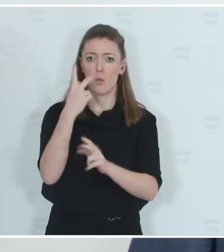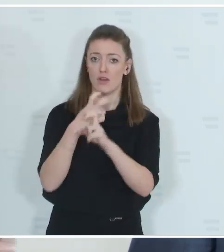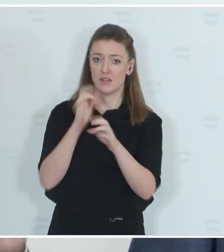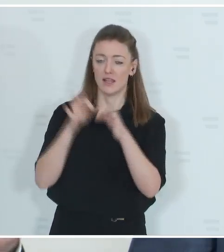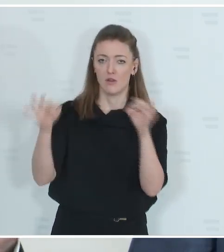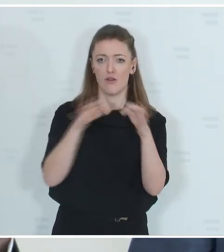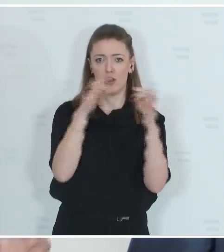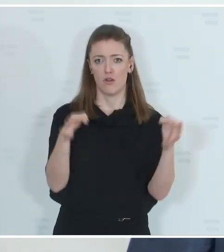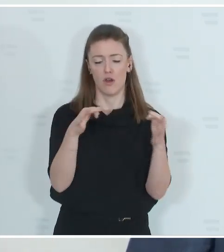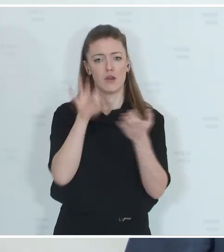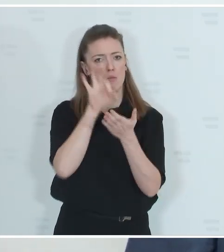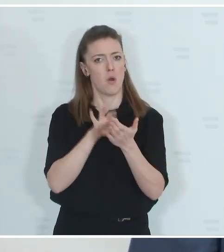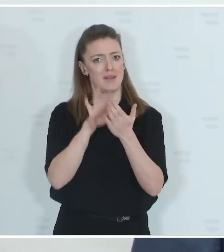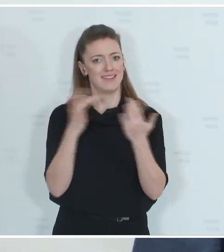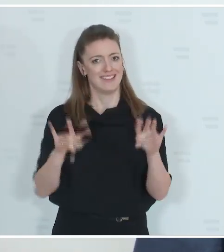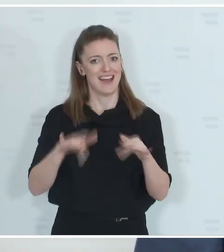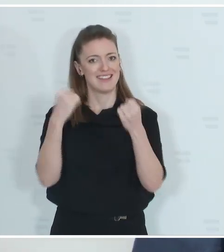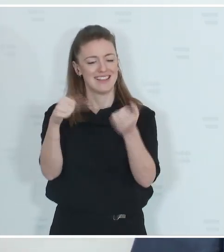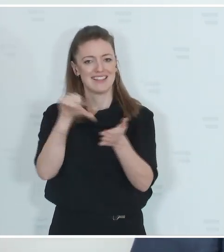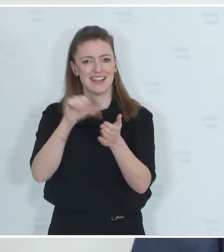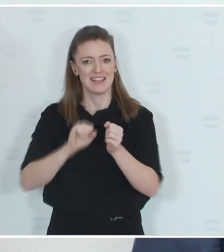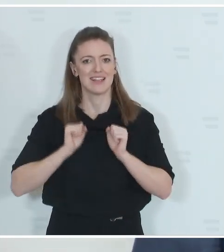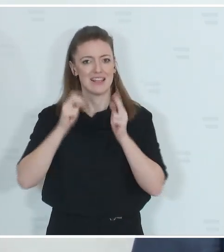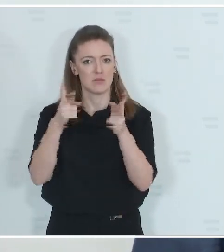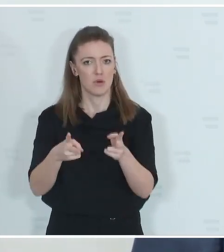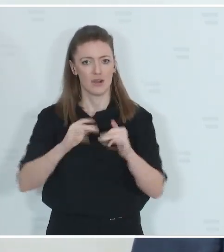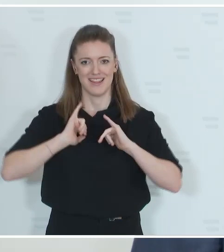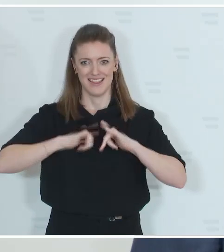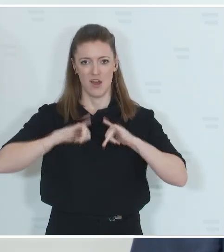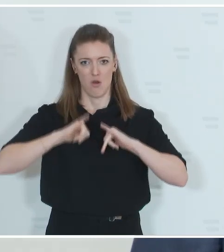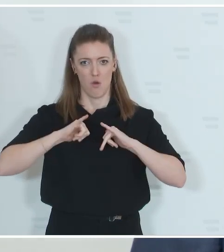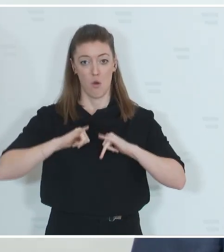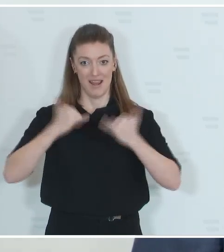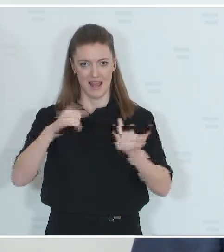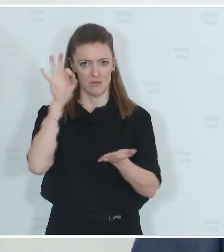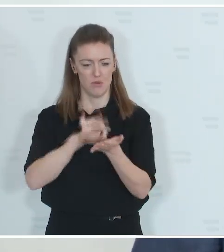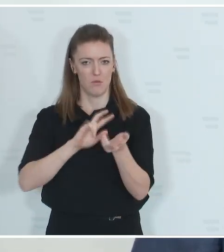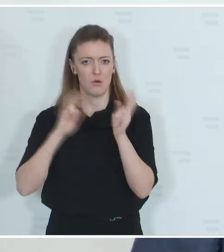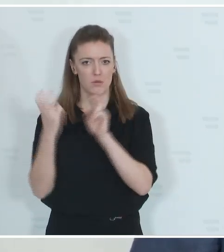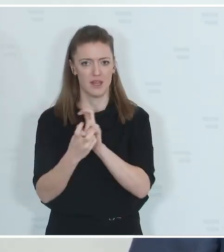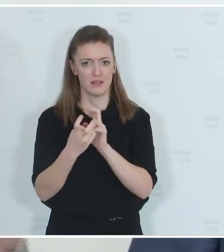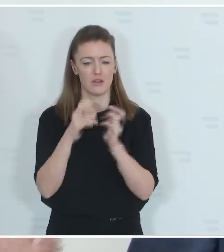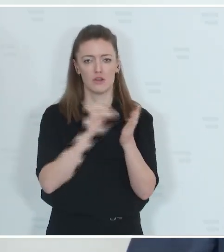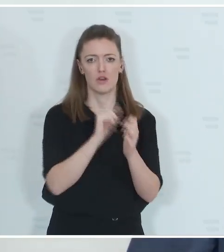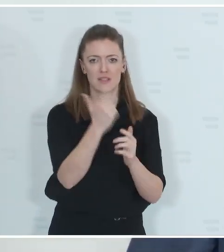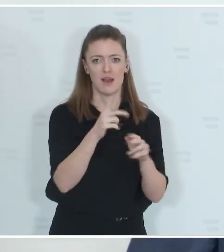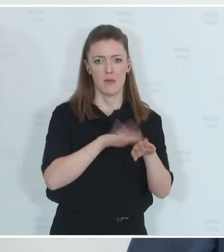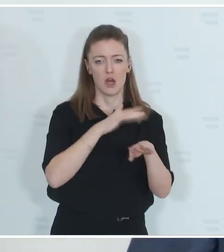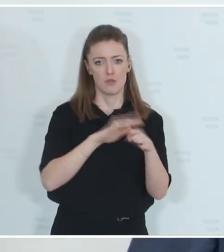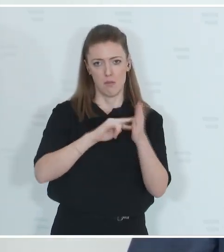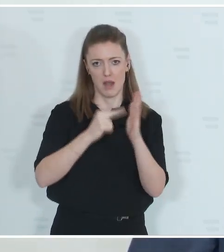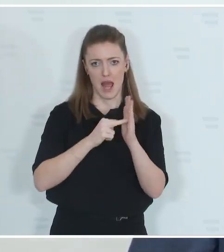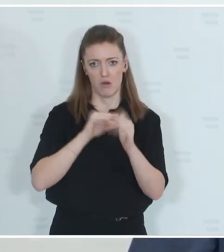haben, dass wir derzeit ein Sicherheitszentrum in Innsbruck, in Tirol umsetzen und zwei beispielsweise in Planung